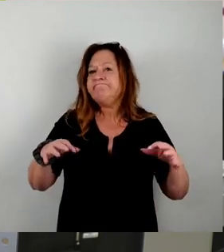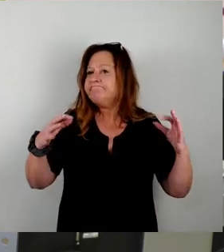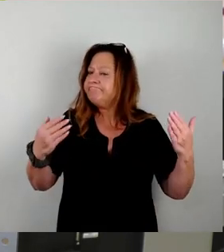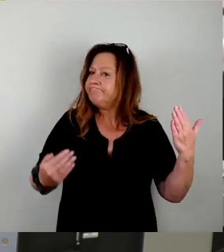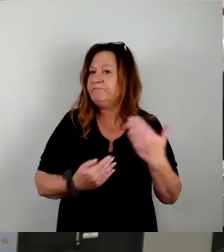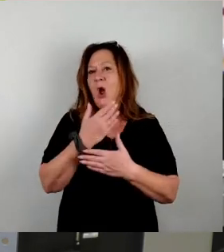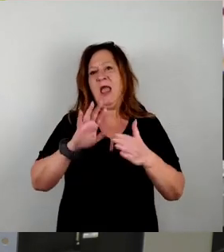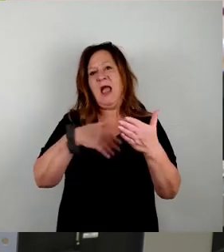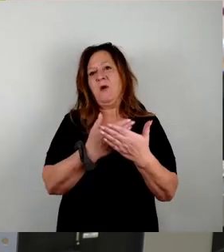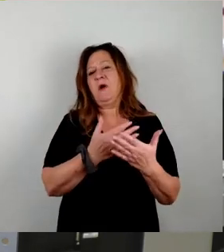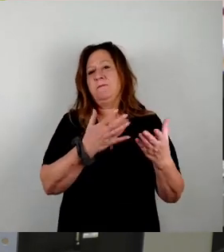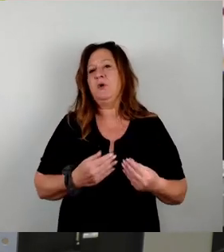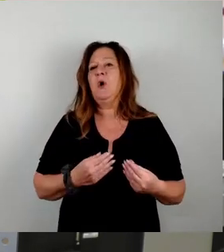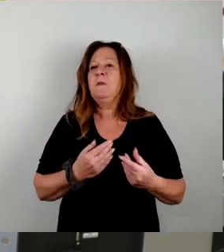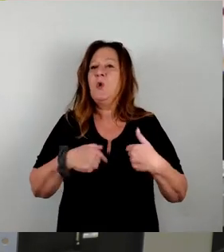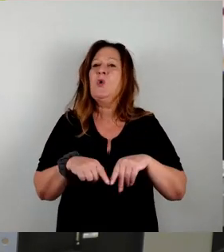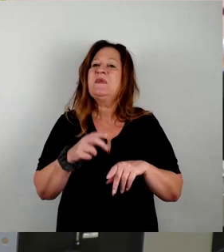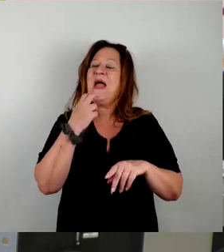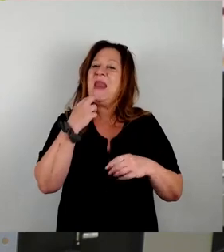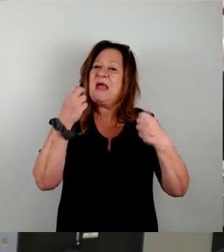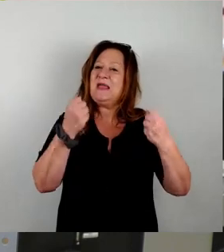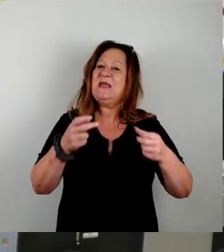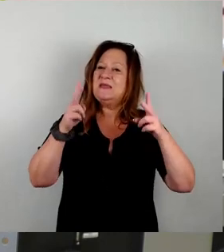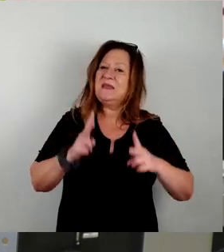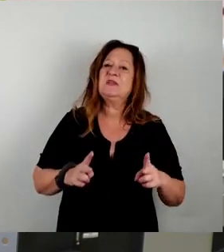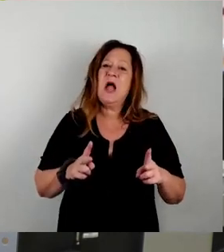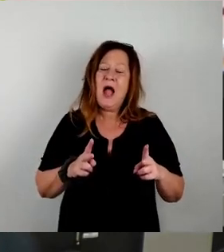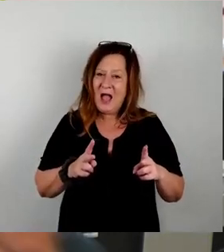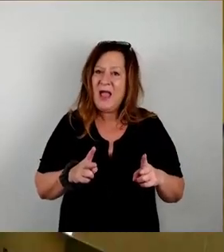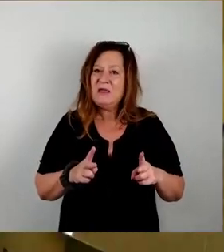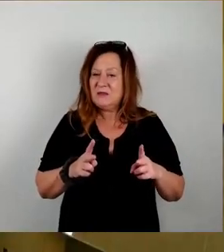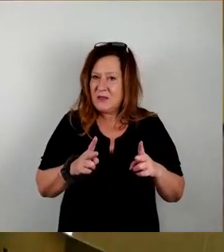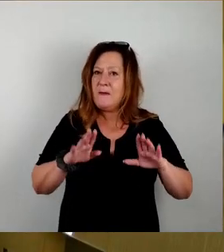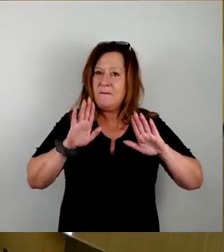Energiesicherheit wird steigen, wenn wir weiterdenken als bis zu Öl und Gas. Danke.